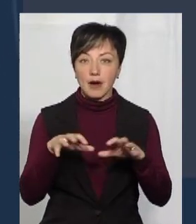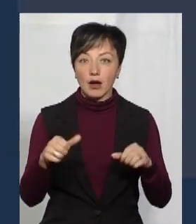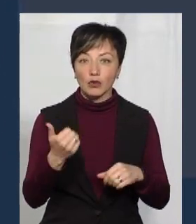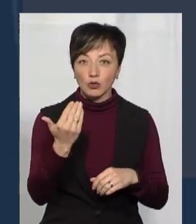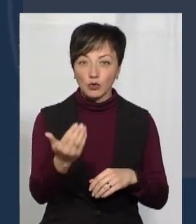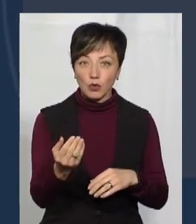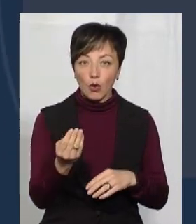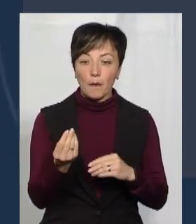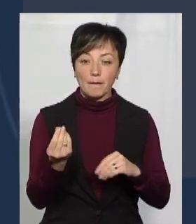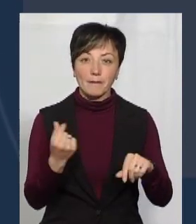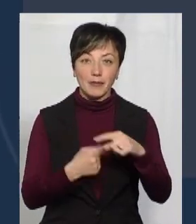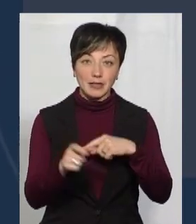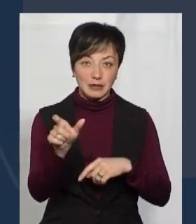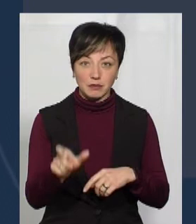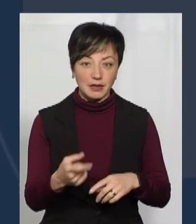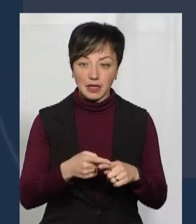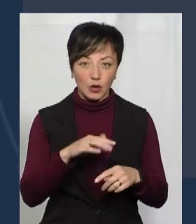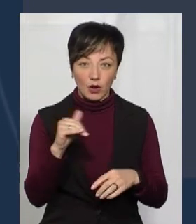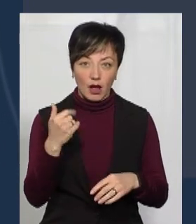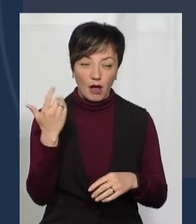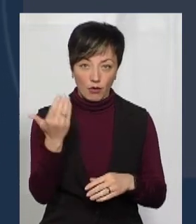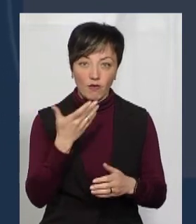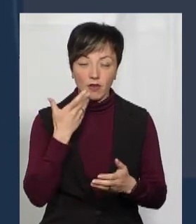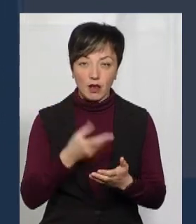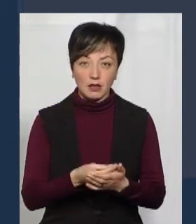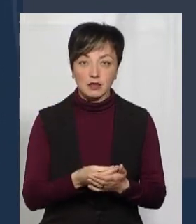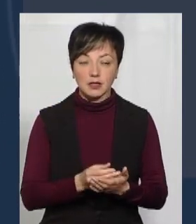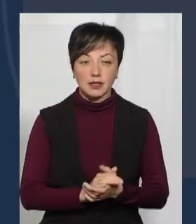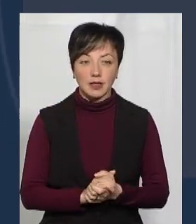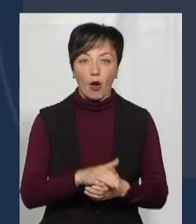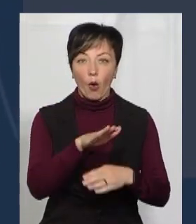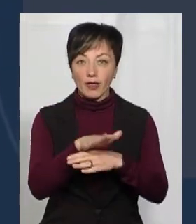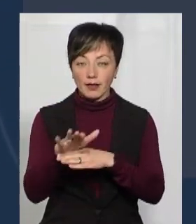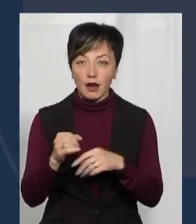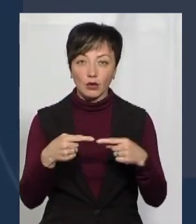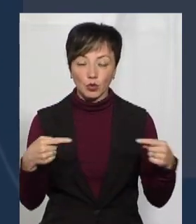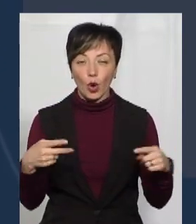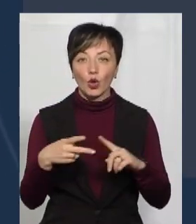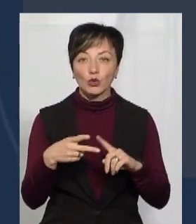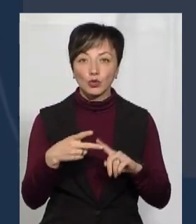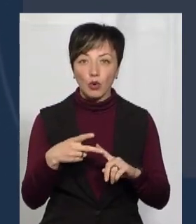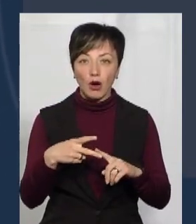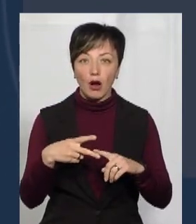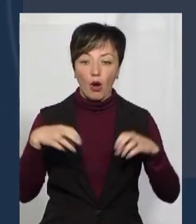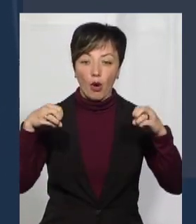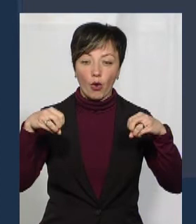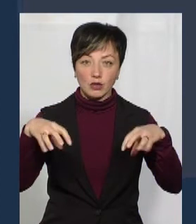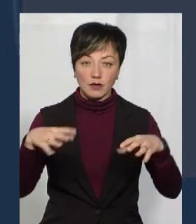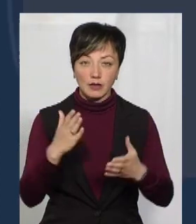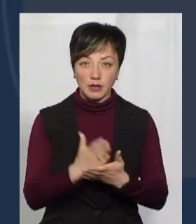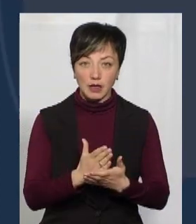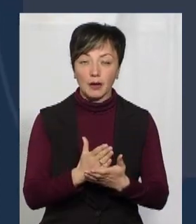підприємської діяльності. Це ж не аренда, власність майно їхніх, контейнера і товар. Раз. Друге, чергове освітлення горить,